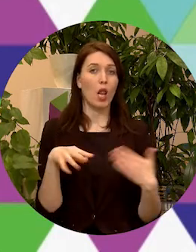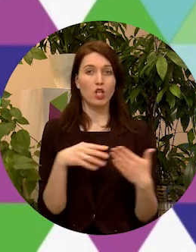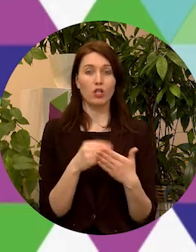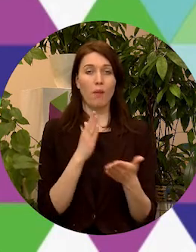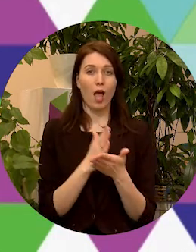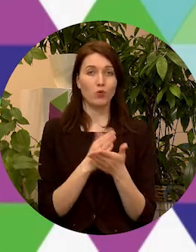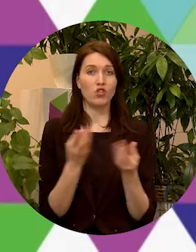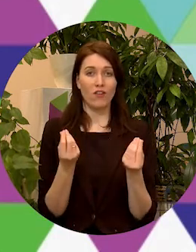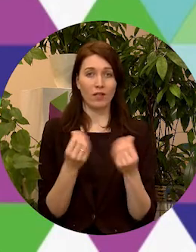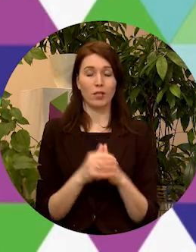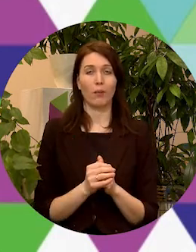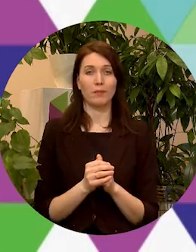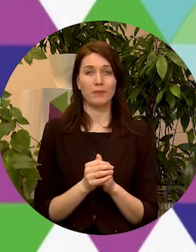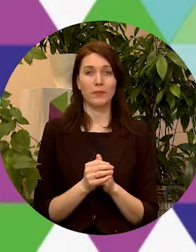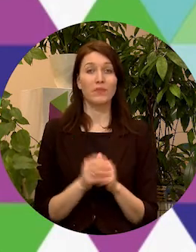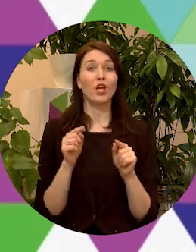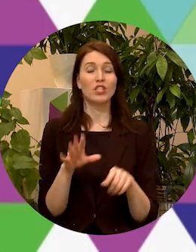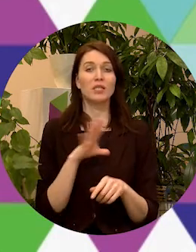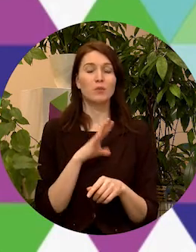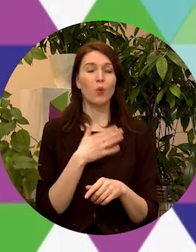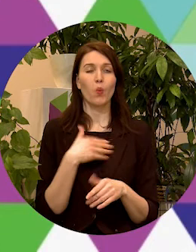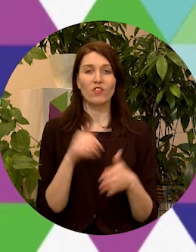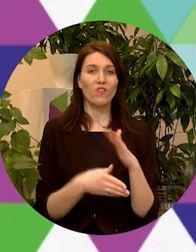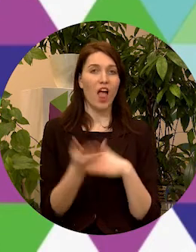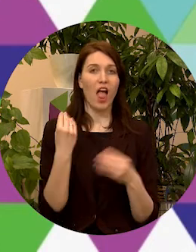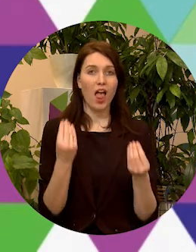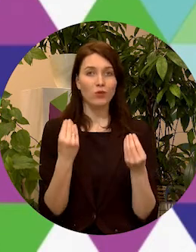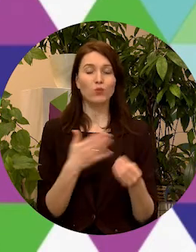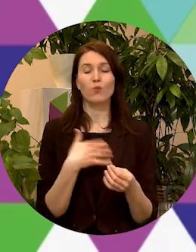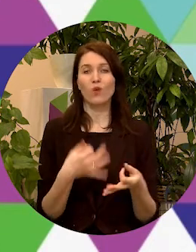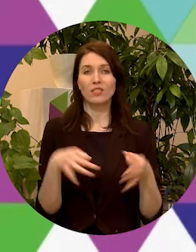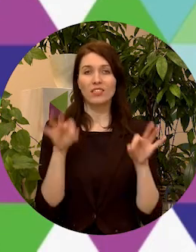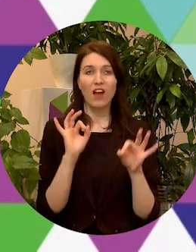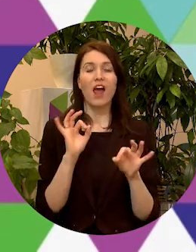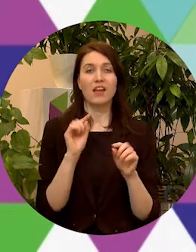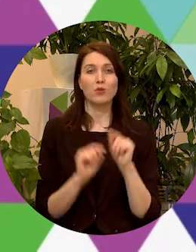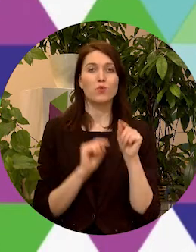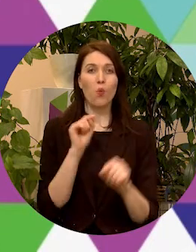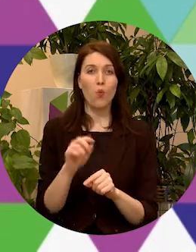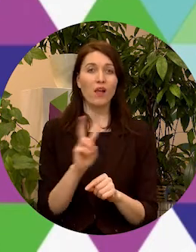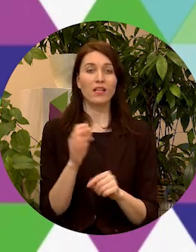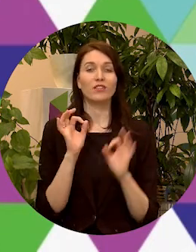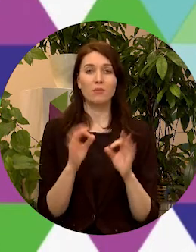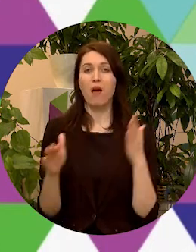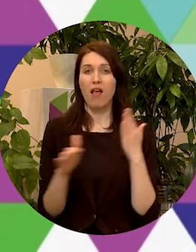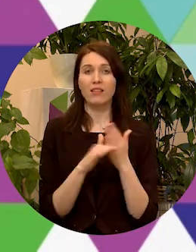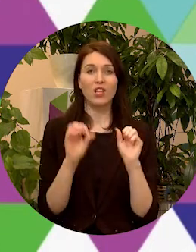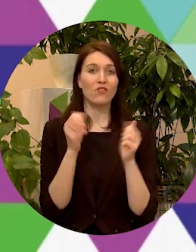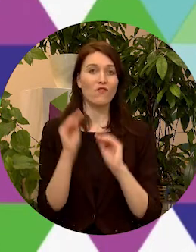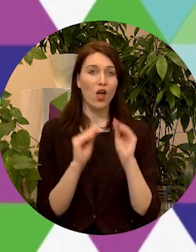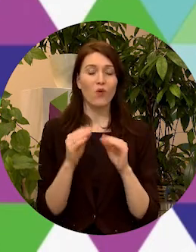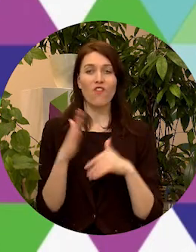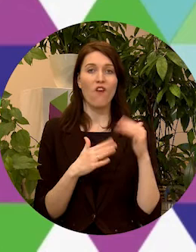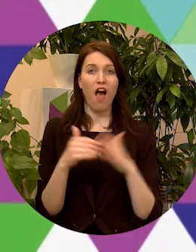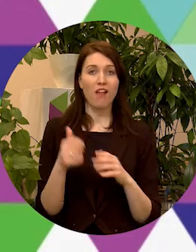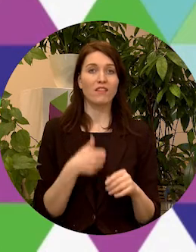finansējuma. Šis bija vēsturisks un ļoti būtisks solis, kas noteikti palīdzēs veidot kvalitatīvu